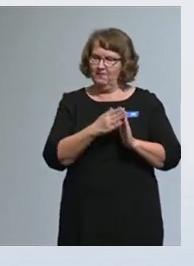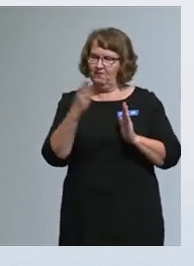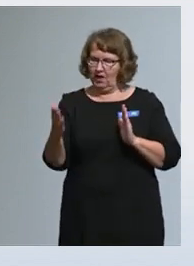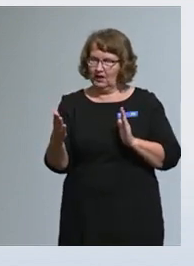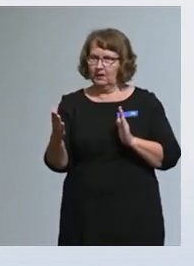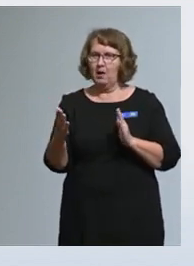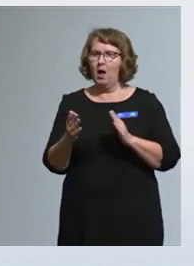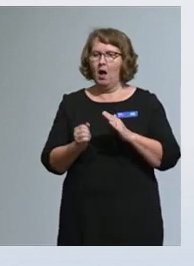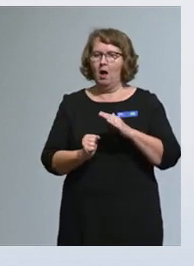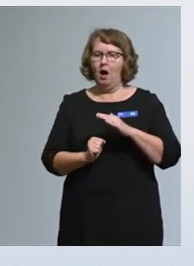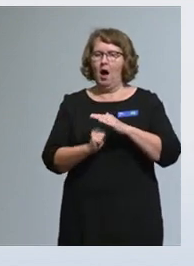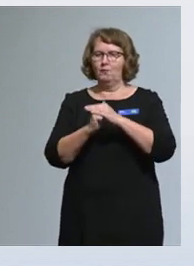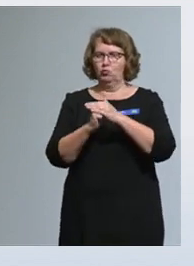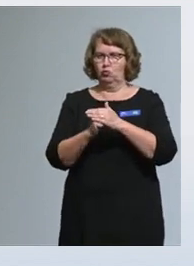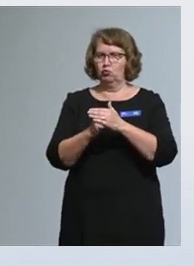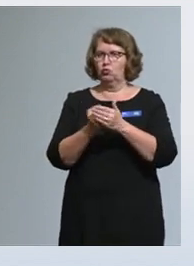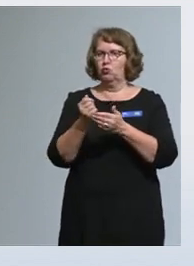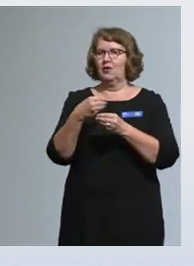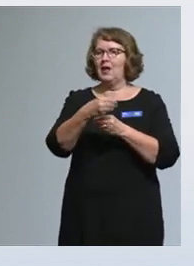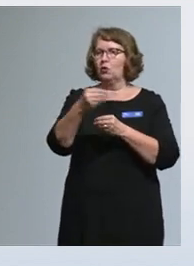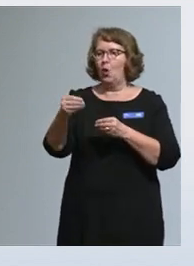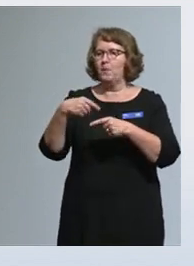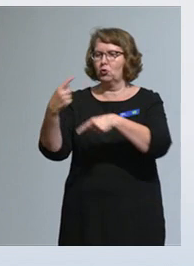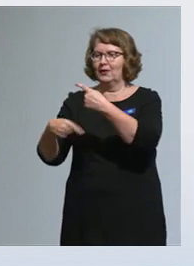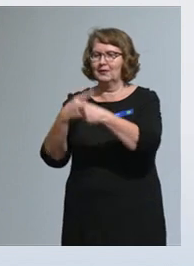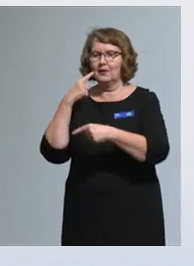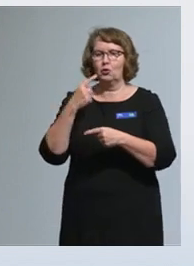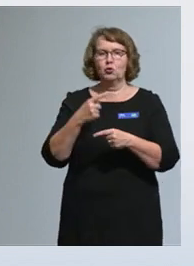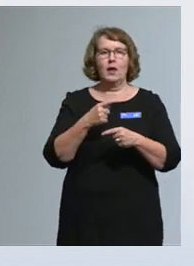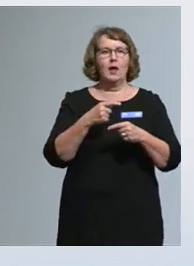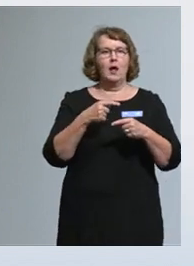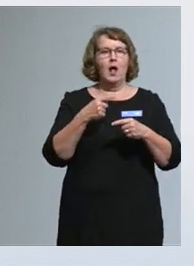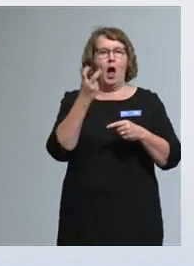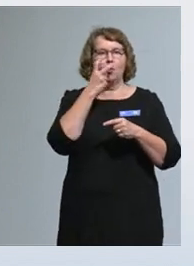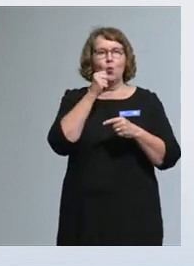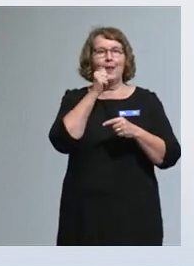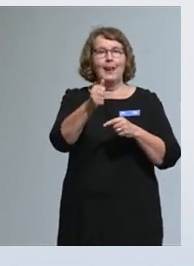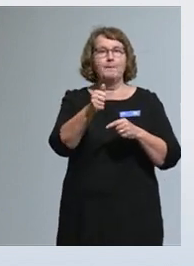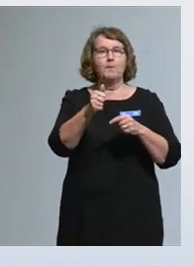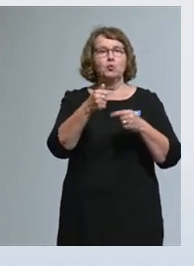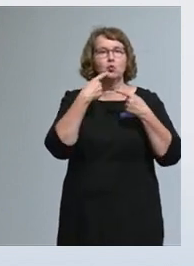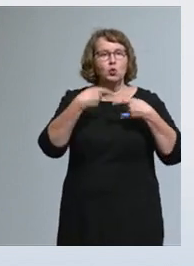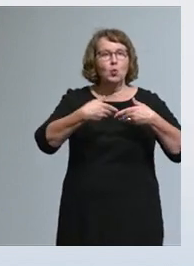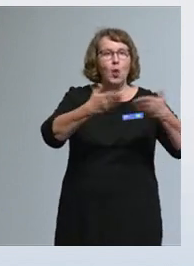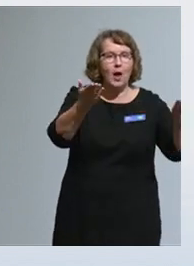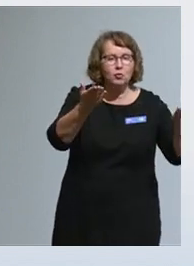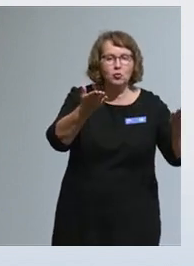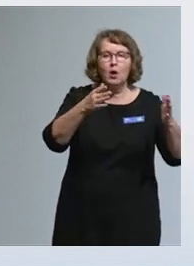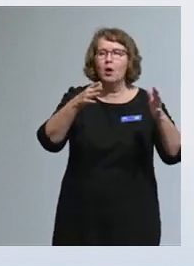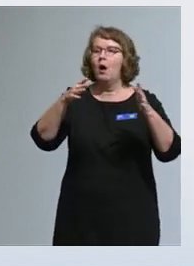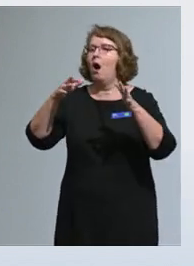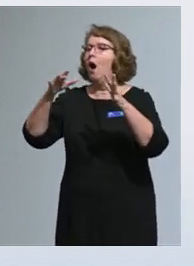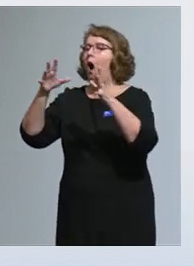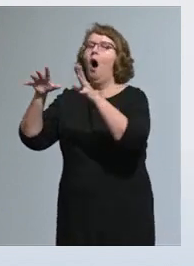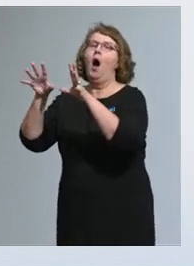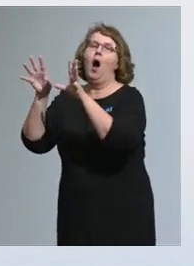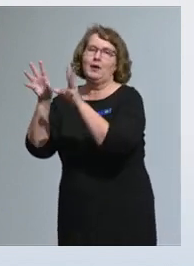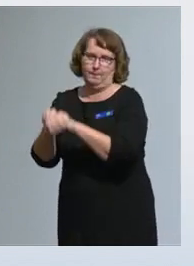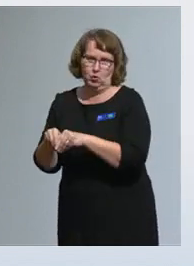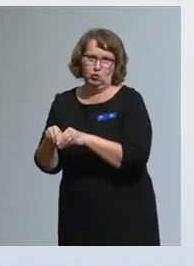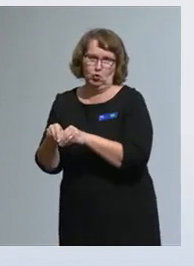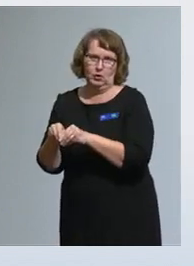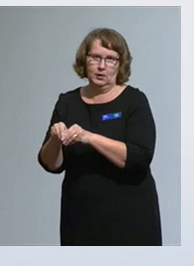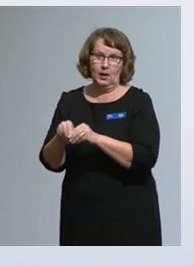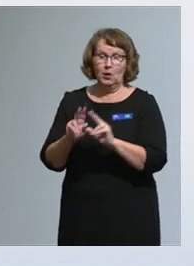jakoprosessi hakuilmoituksen julkaisusta myönnettyyn avustusten raportointiin. Uusina osa-alueina mukaan tuodaan